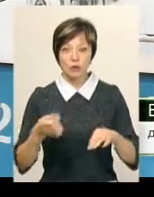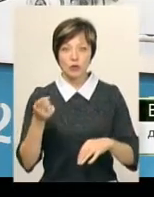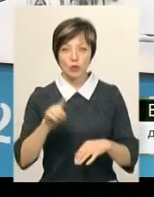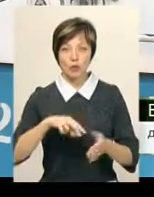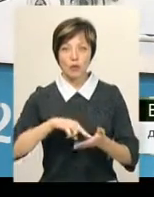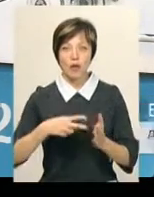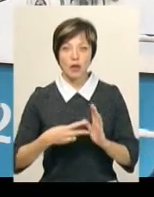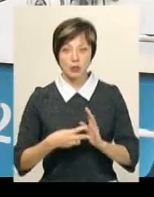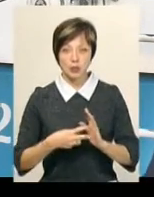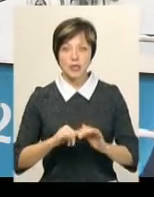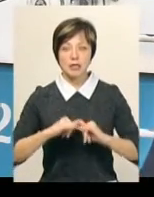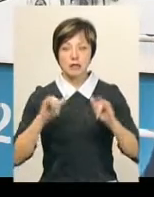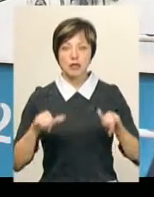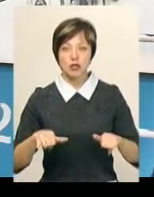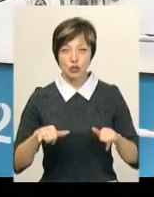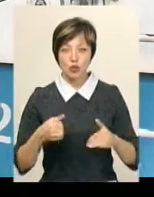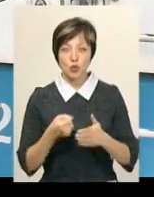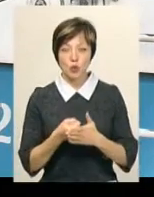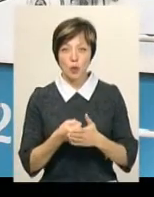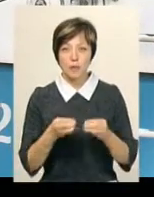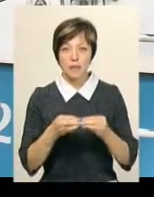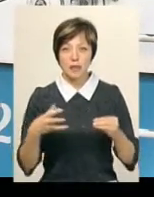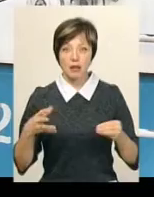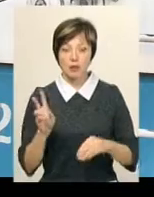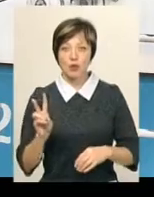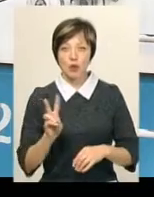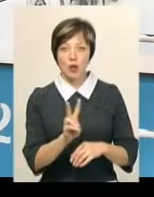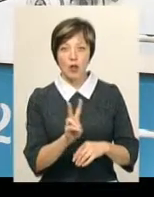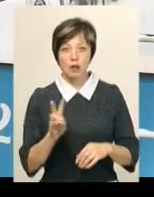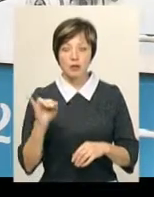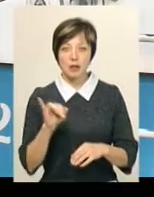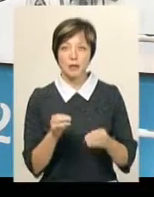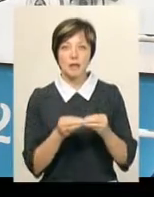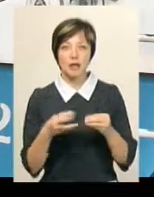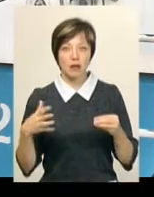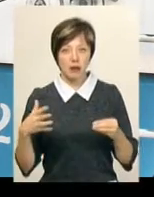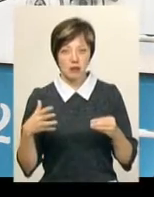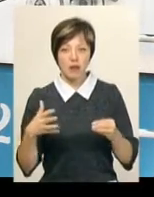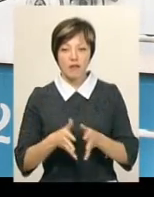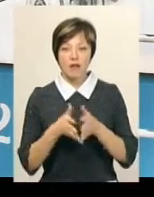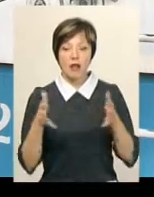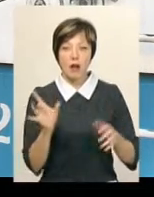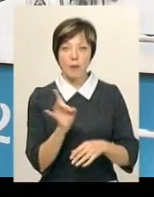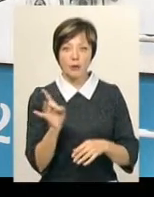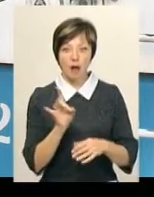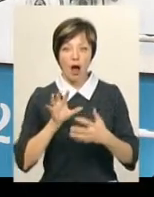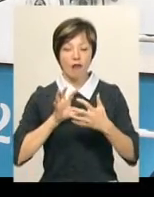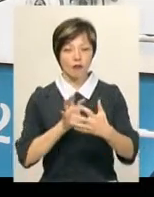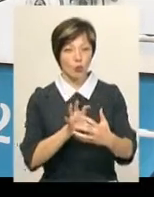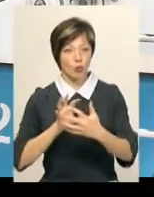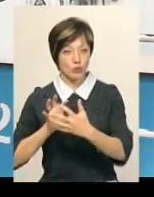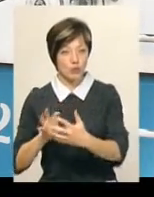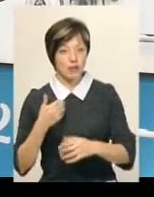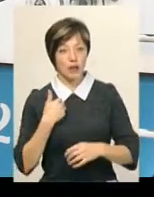планується збільшити їх до 15 тролейбусів і 15 великогабаритних автобусів.